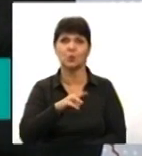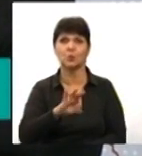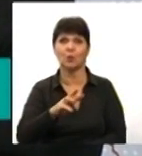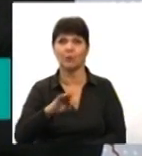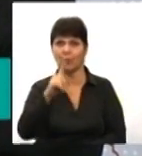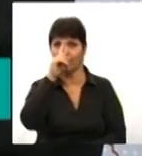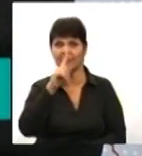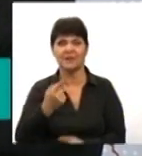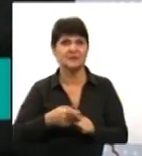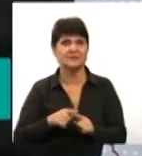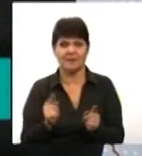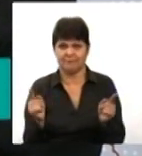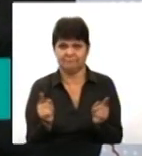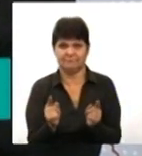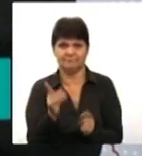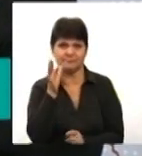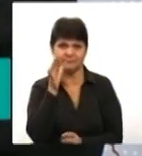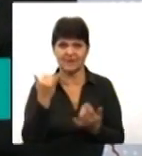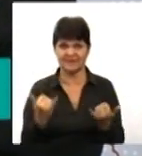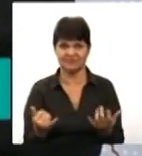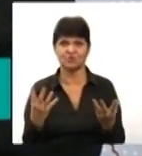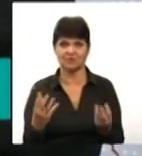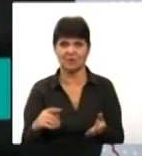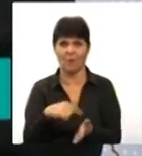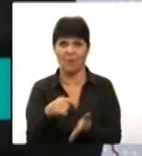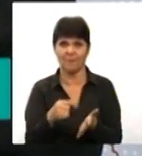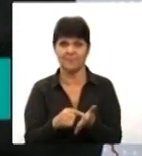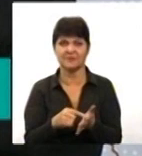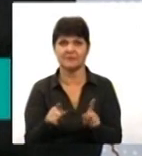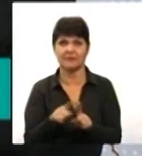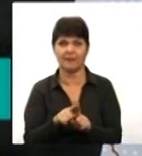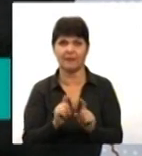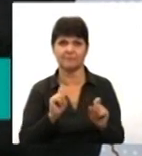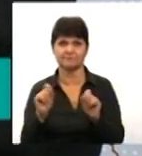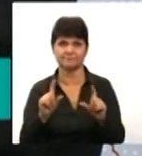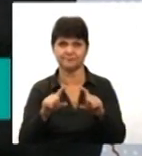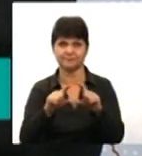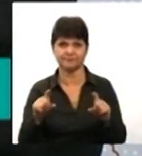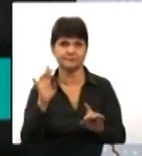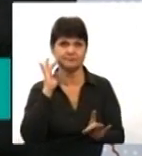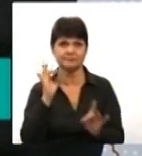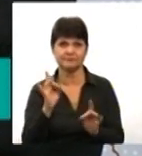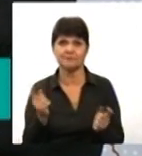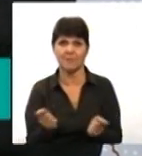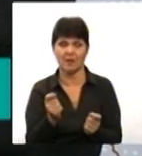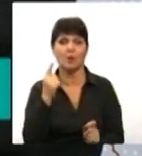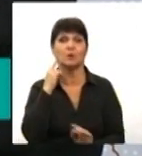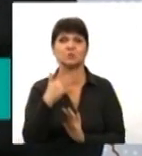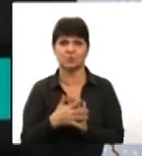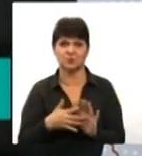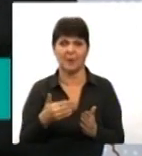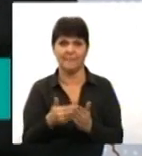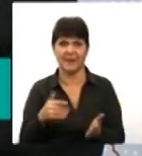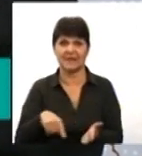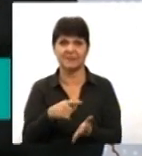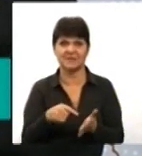невеликий час і на сьогоднішній день в нас у місті поставлено таких маячків зовсім мало. Зрозуміла річ, що перед міською владою,